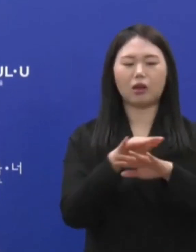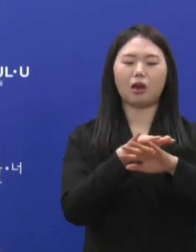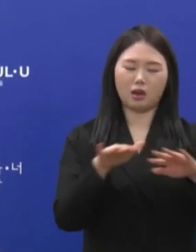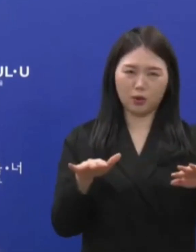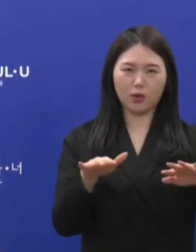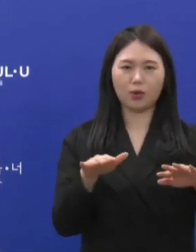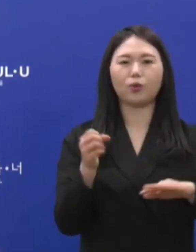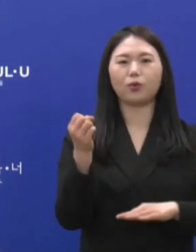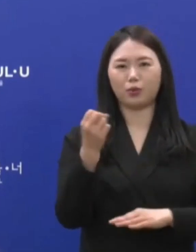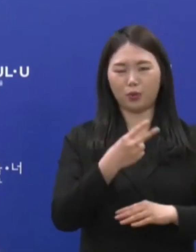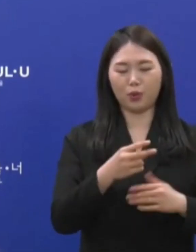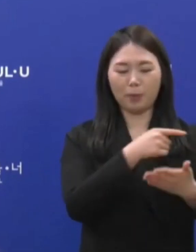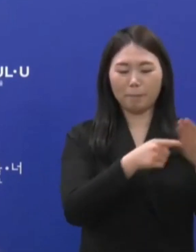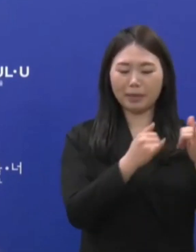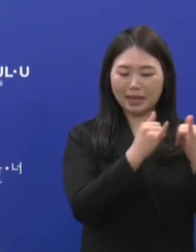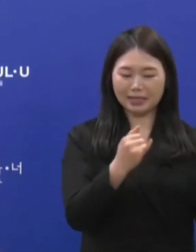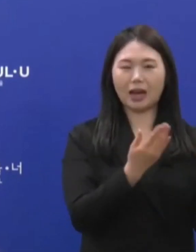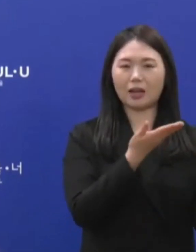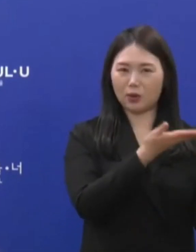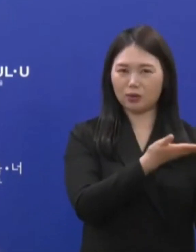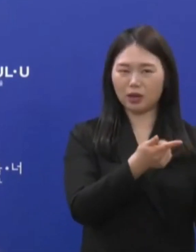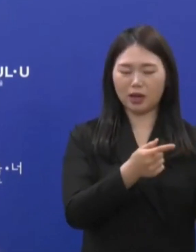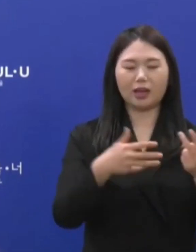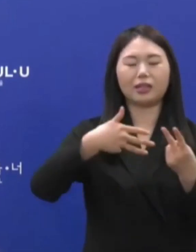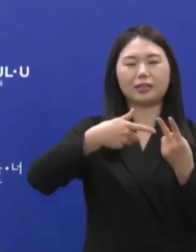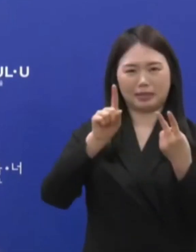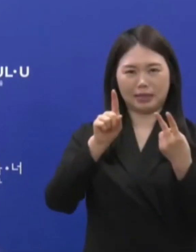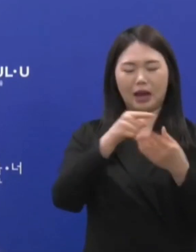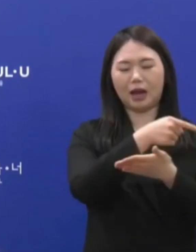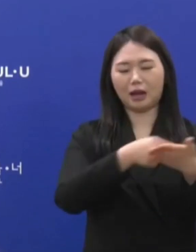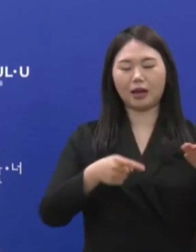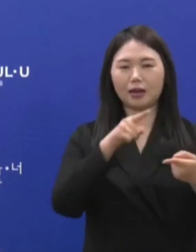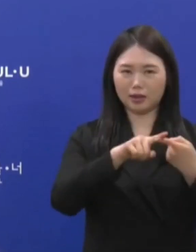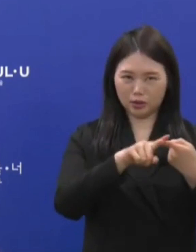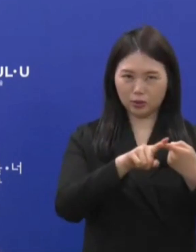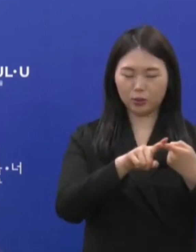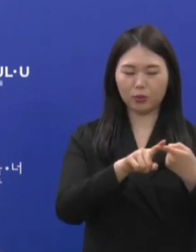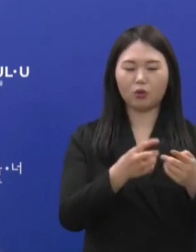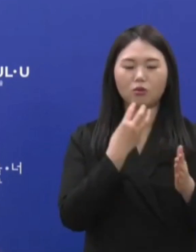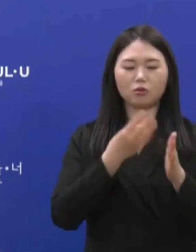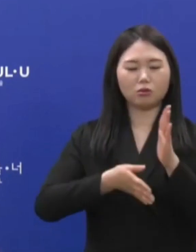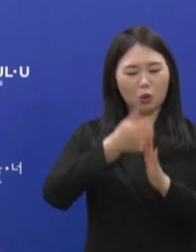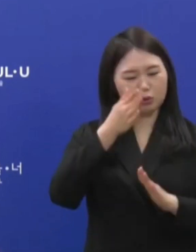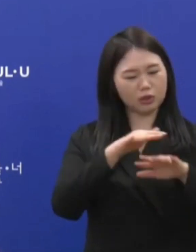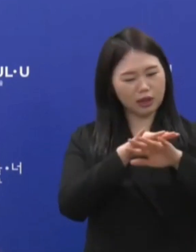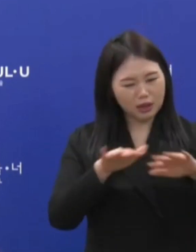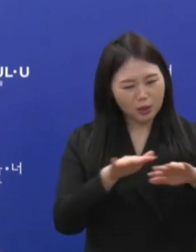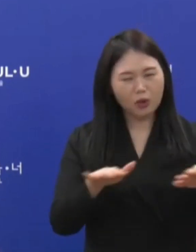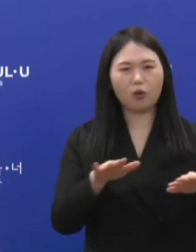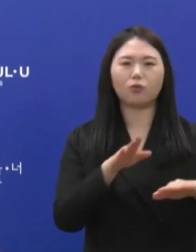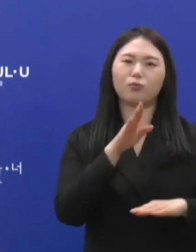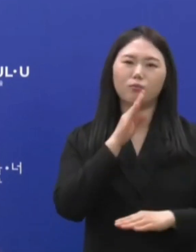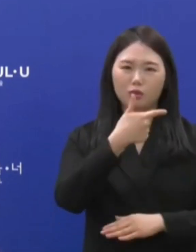물론 피해자에 대한 2차 가해에 대해서도 서울시의 대처는 매우 부족했습니다.